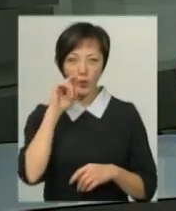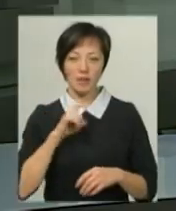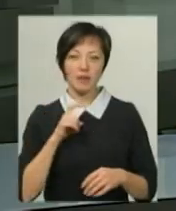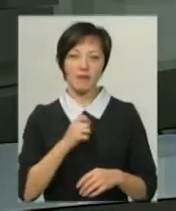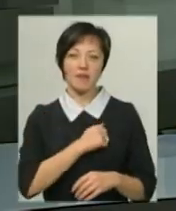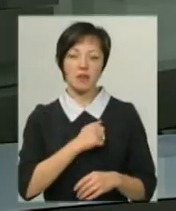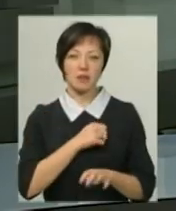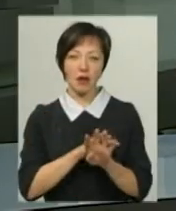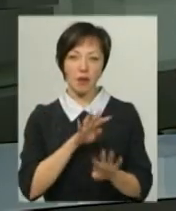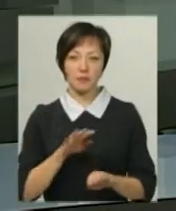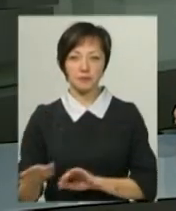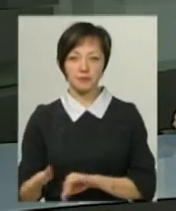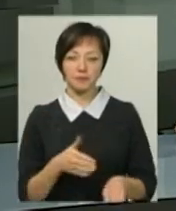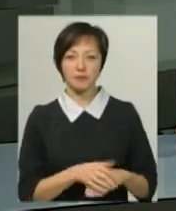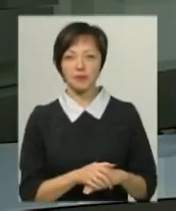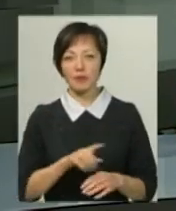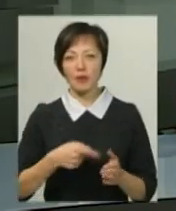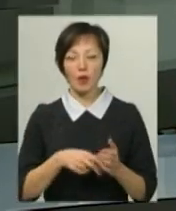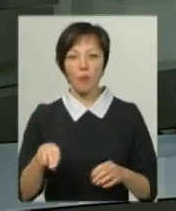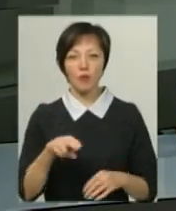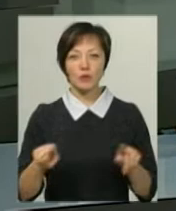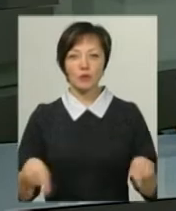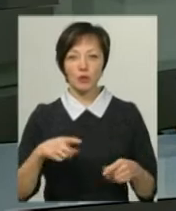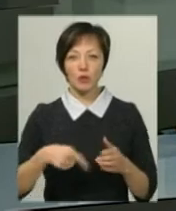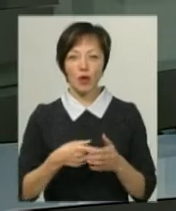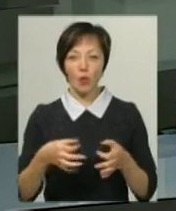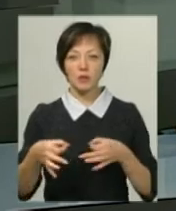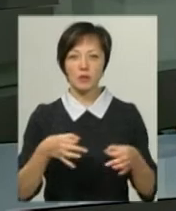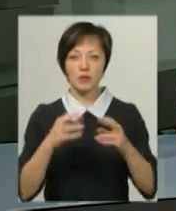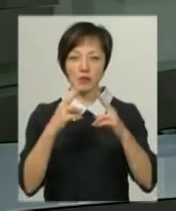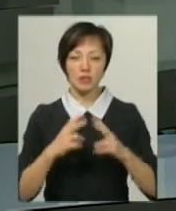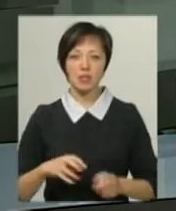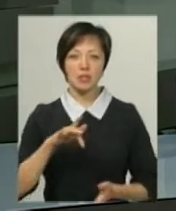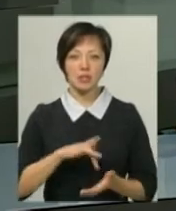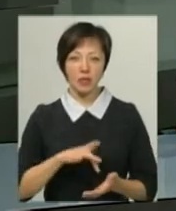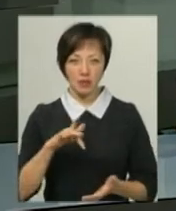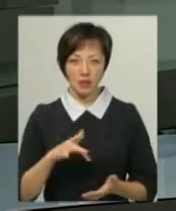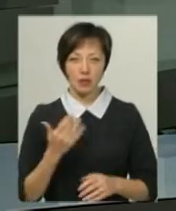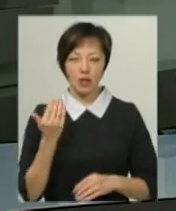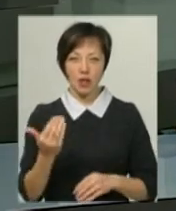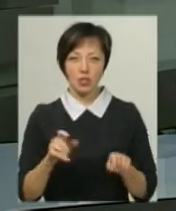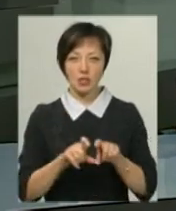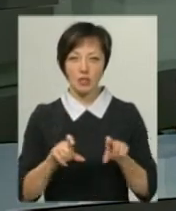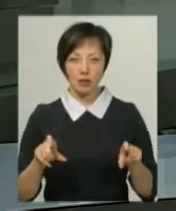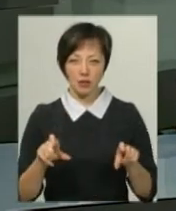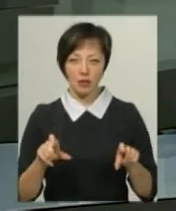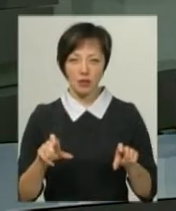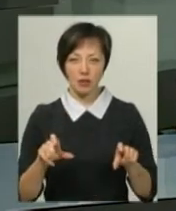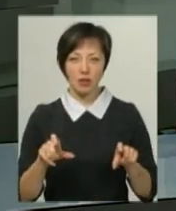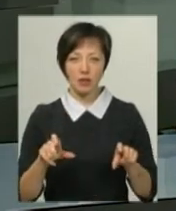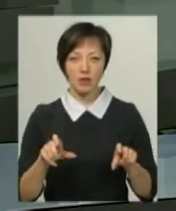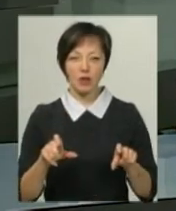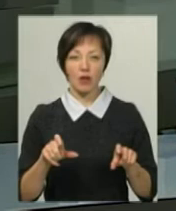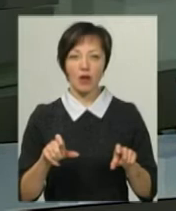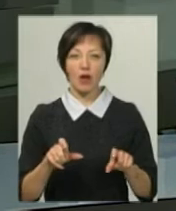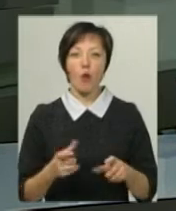війська. У Полонному створили комунальний консультативно-діагностичний центр. Належить цей заклад церинної медичної